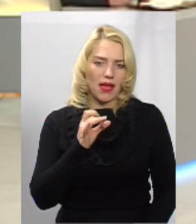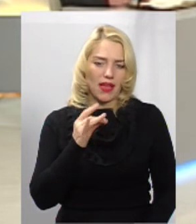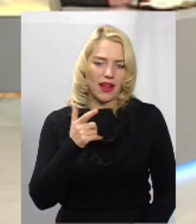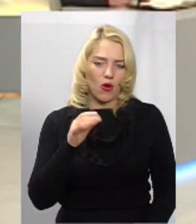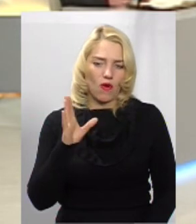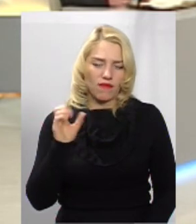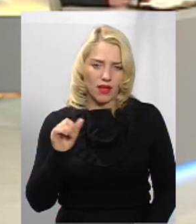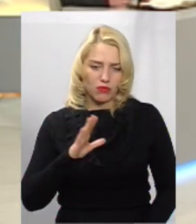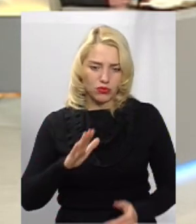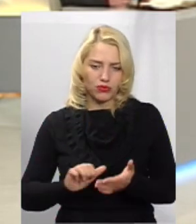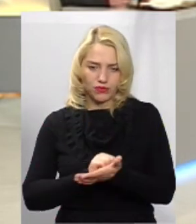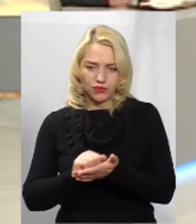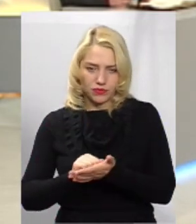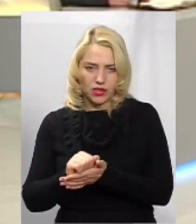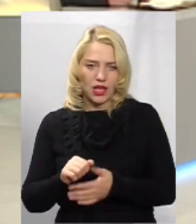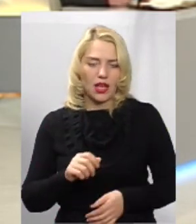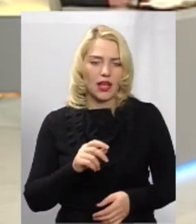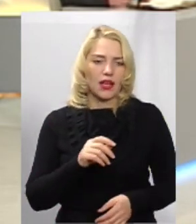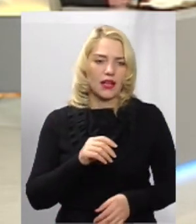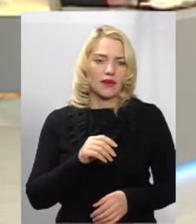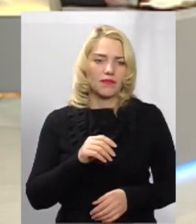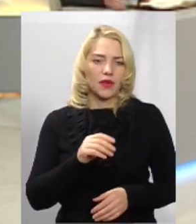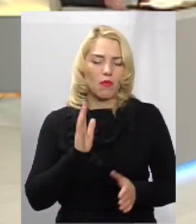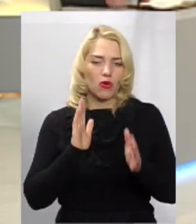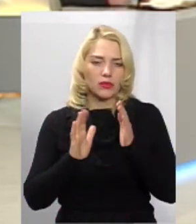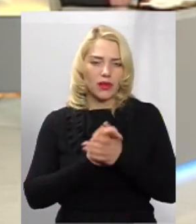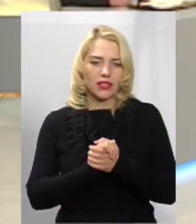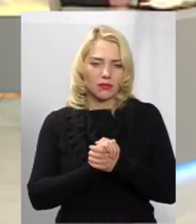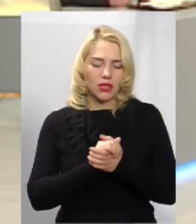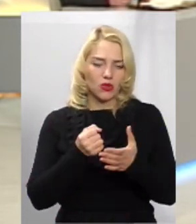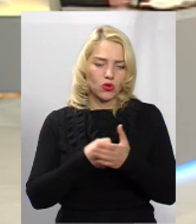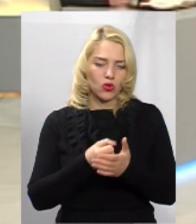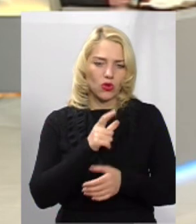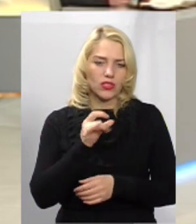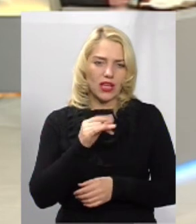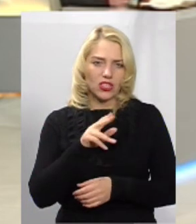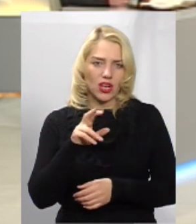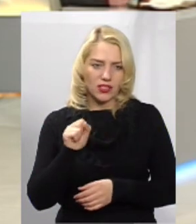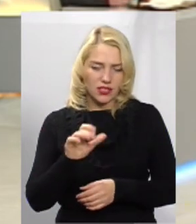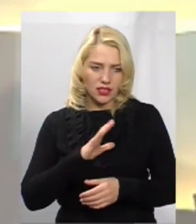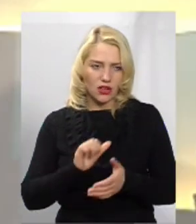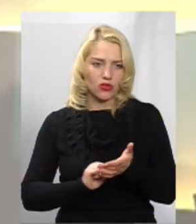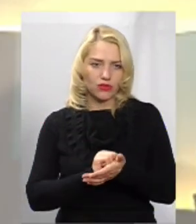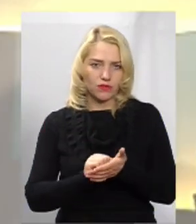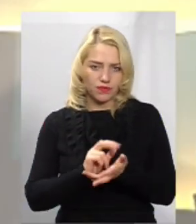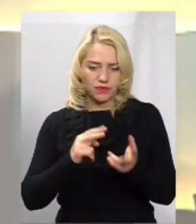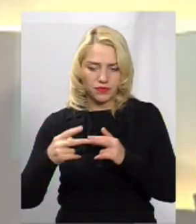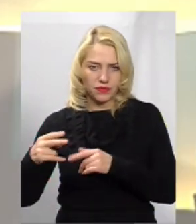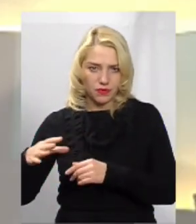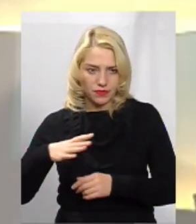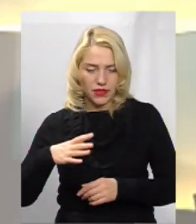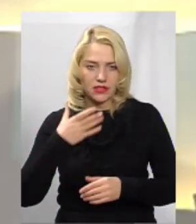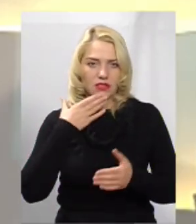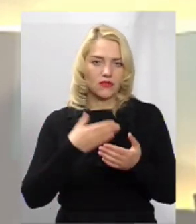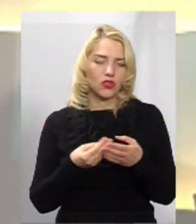вулицю Свободи на ділянці від проспекту Меру до вулиці Зарічанської великими картами, там понад 600 квадратів, уклав за